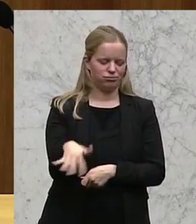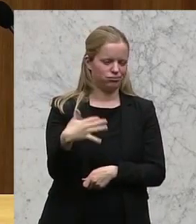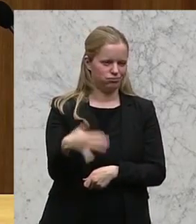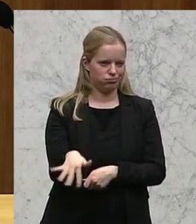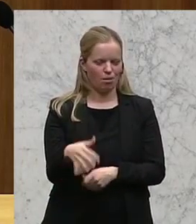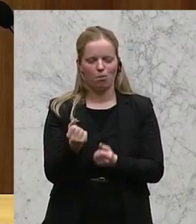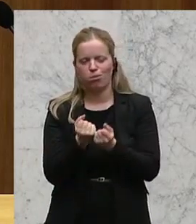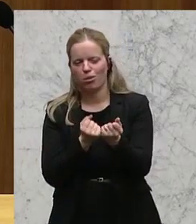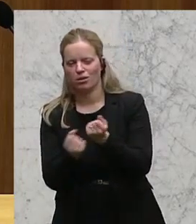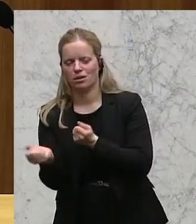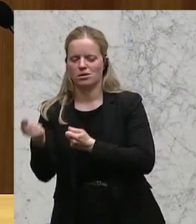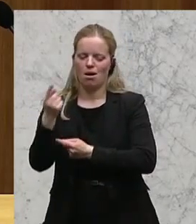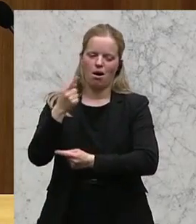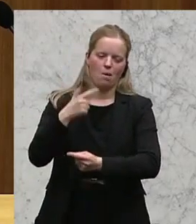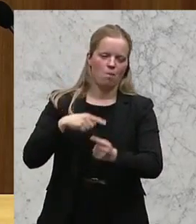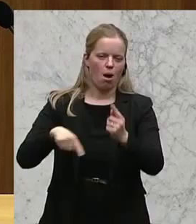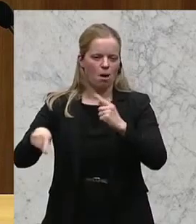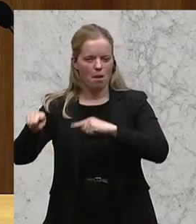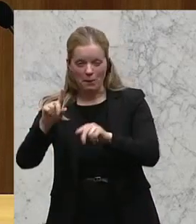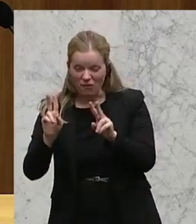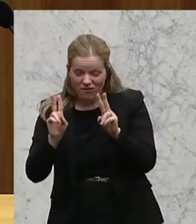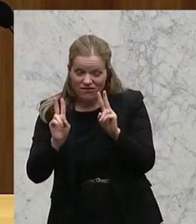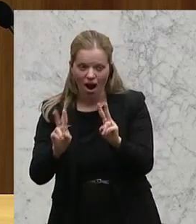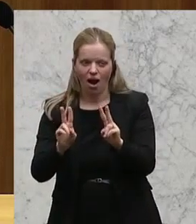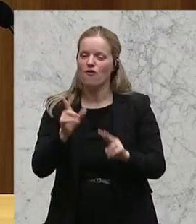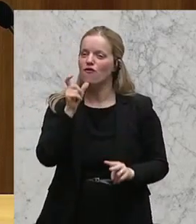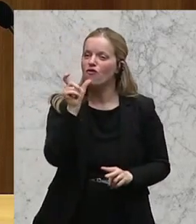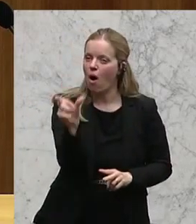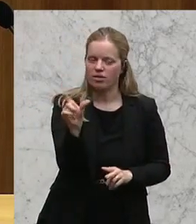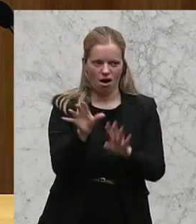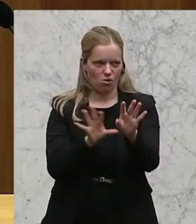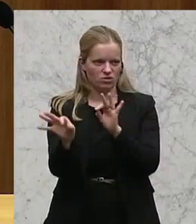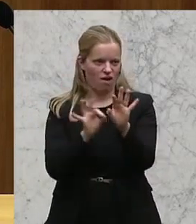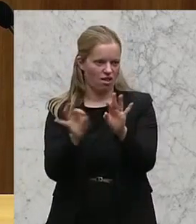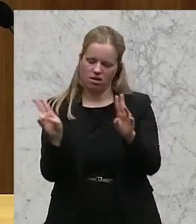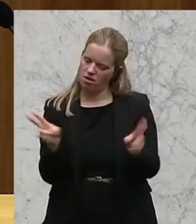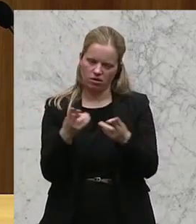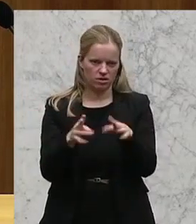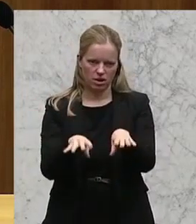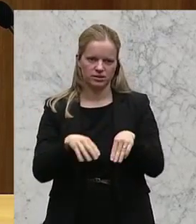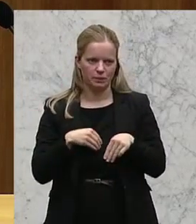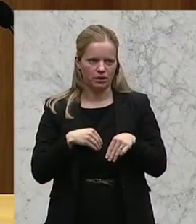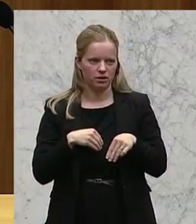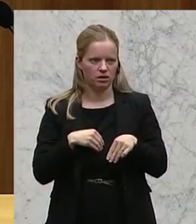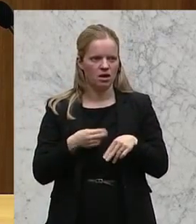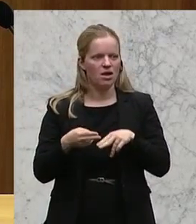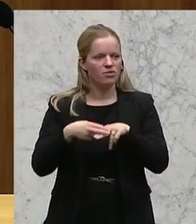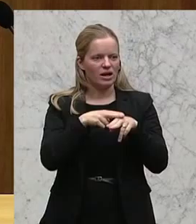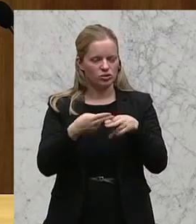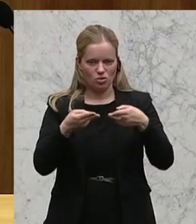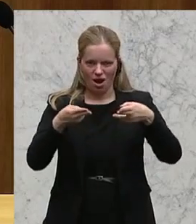Wortwahl ist gänzlich, wirklich vollkommen inakzeptabel. Der Nationalrat und der Herr